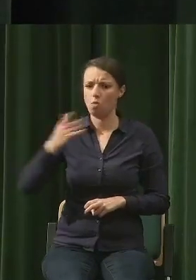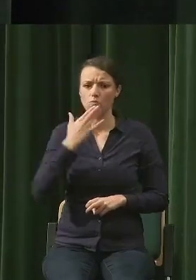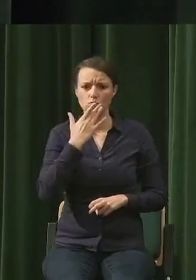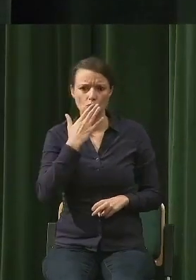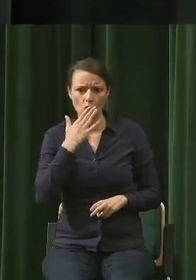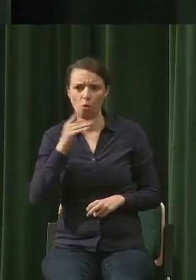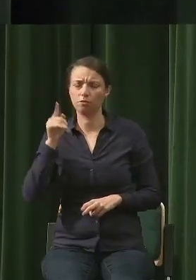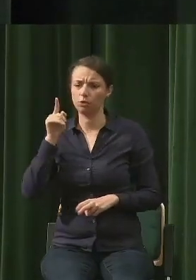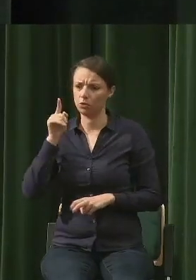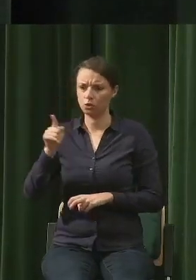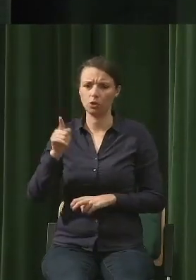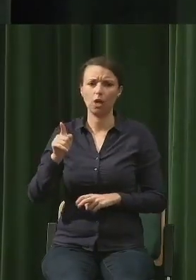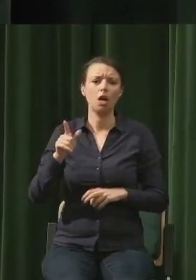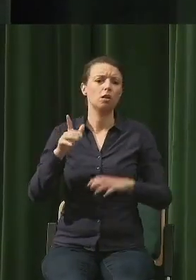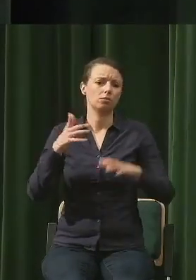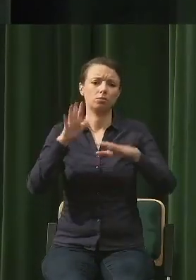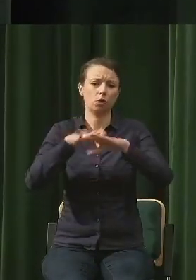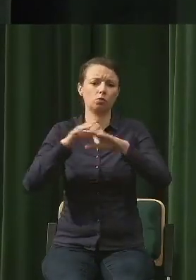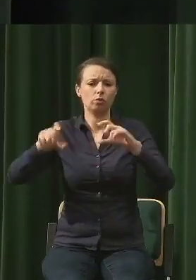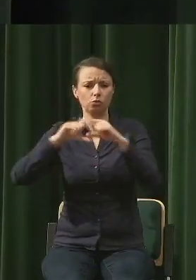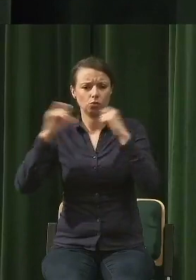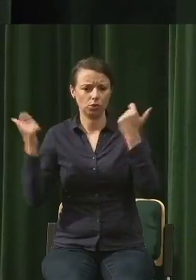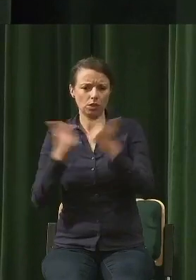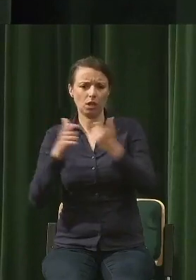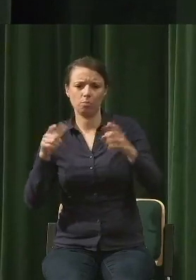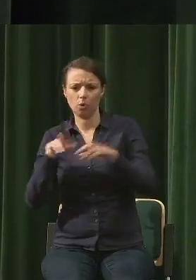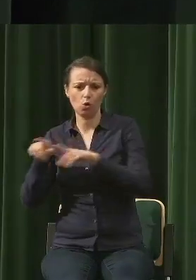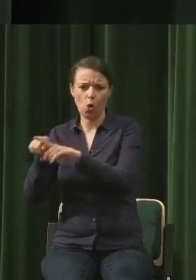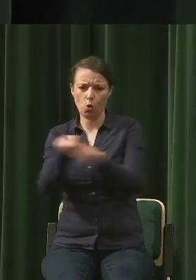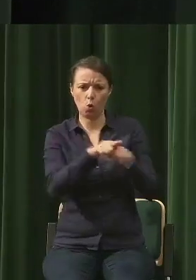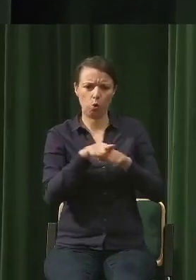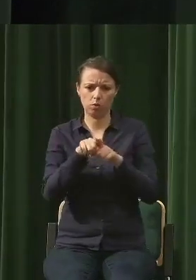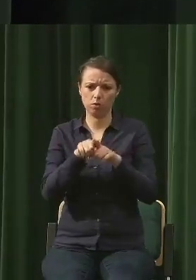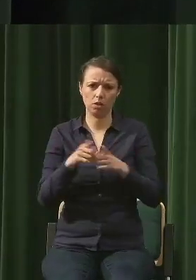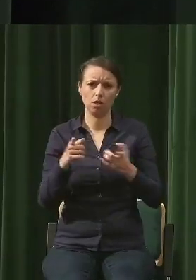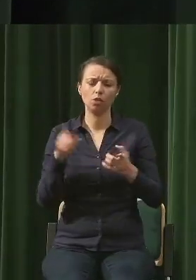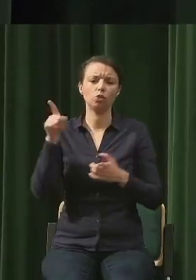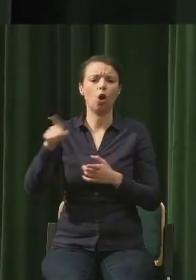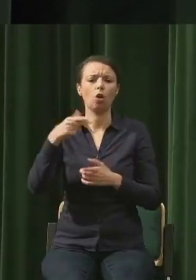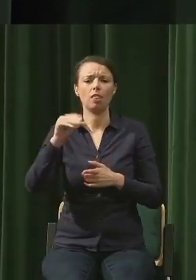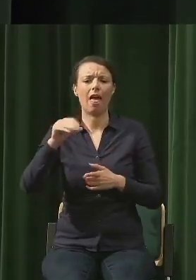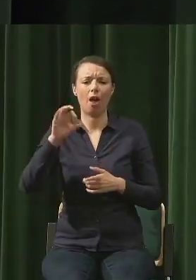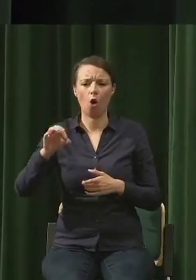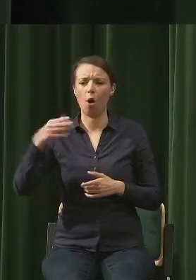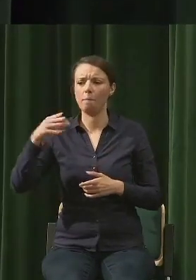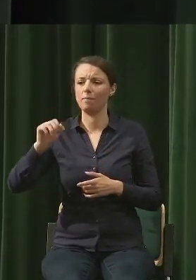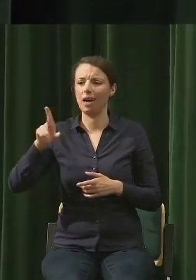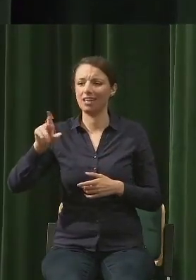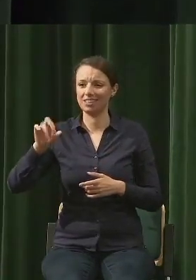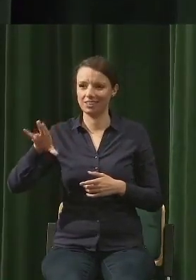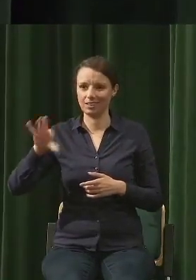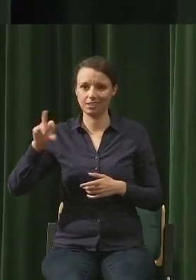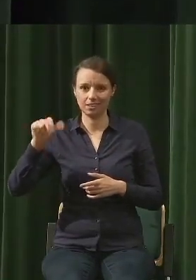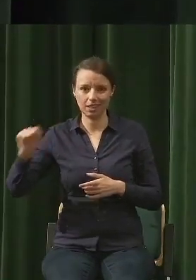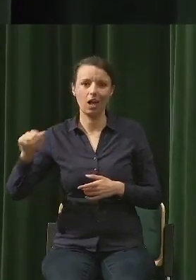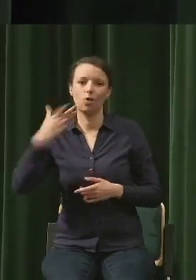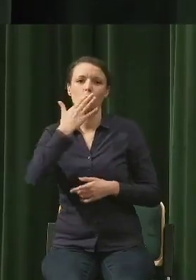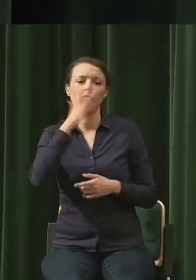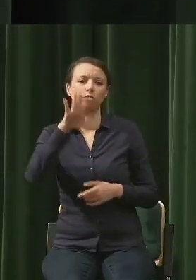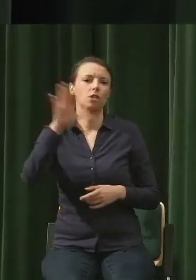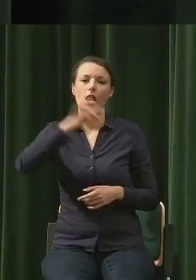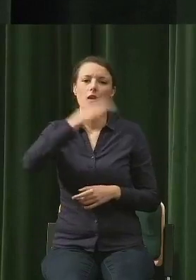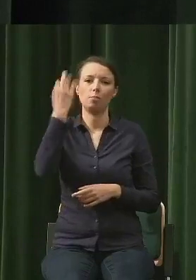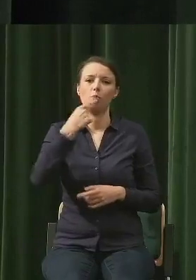jednakowo odpowiedzialnych za tę kryterię. A dla niego on jest akurat neomarksistą, więc uważa, że lepsze pojęcie byłoby